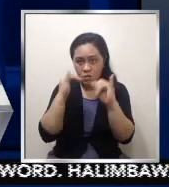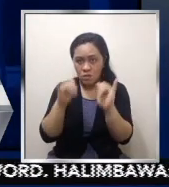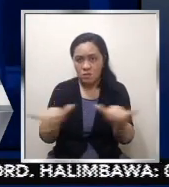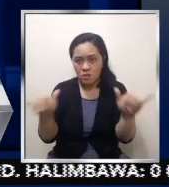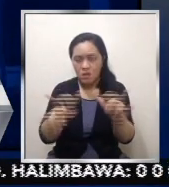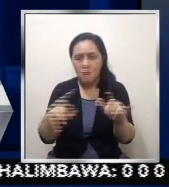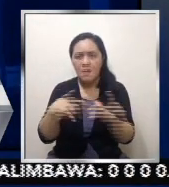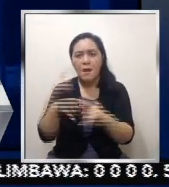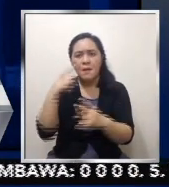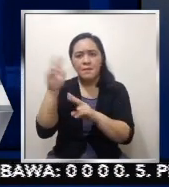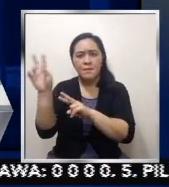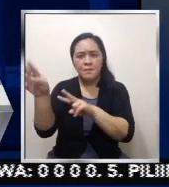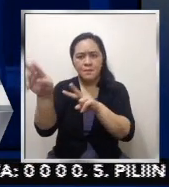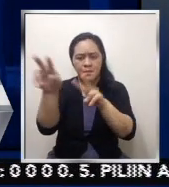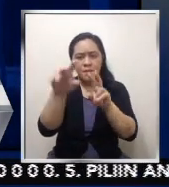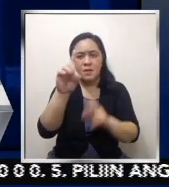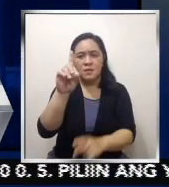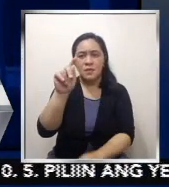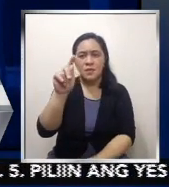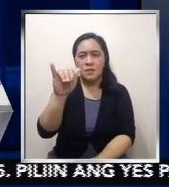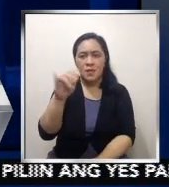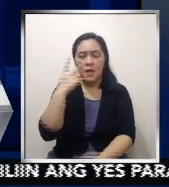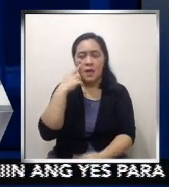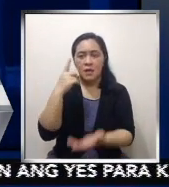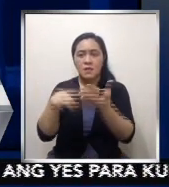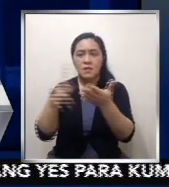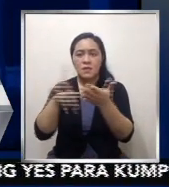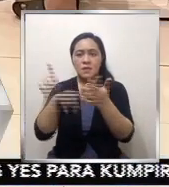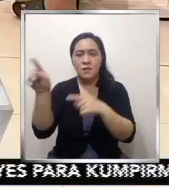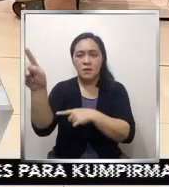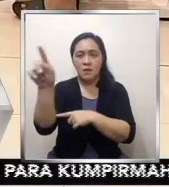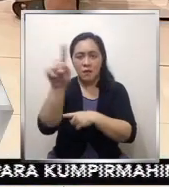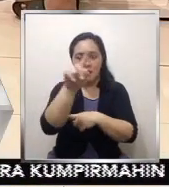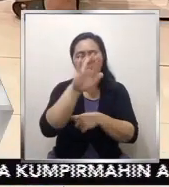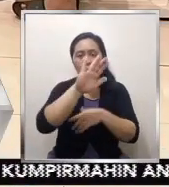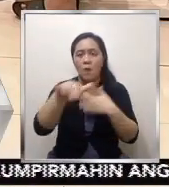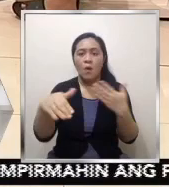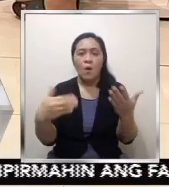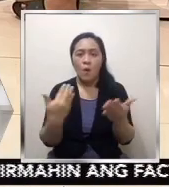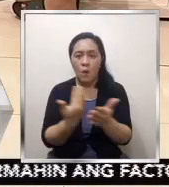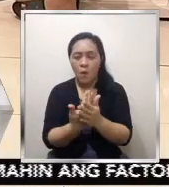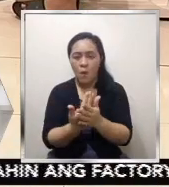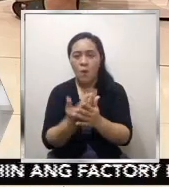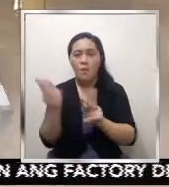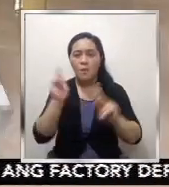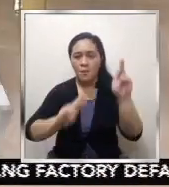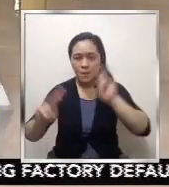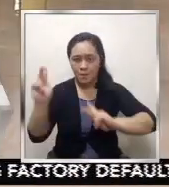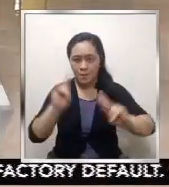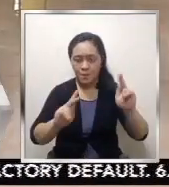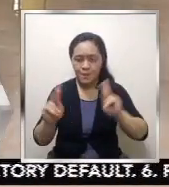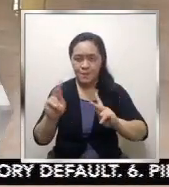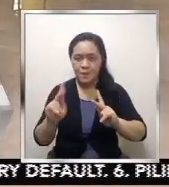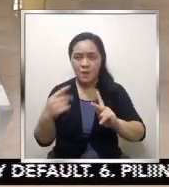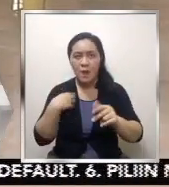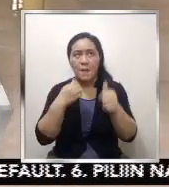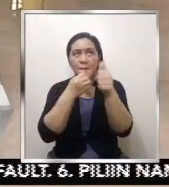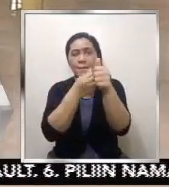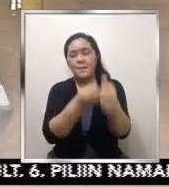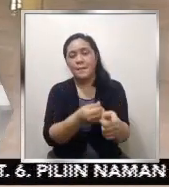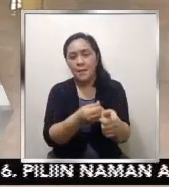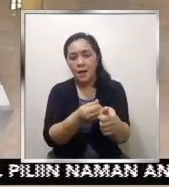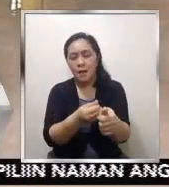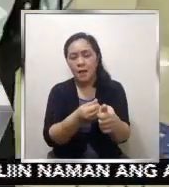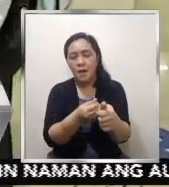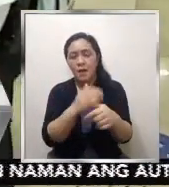NCRPO. Nakikita namin talaga yung mga tao naman talaga medyo nasumusunod din sa atin. Nakikita rin natin na yung ating